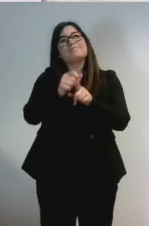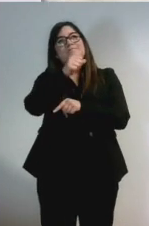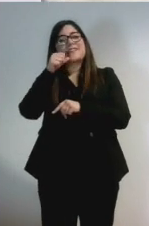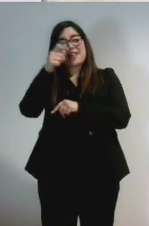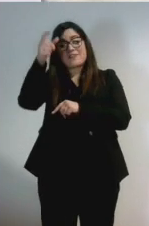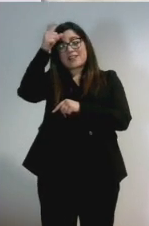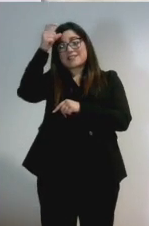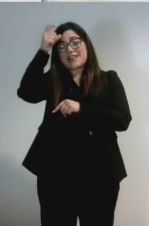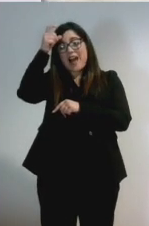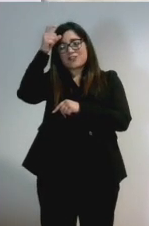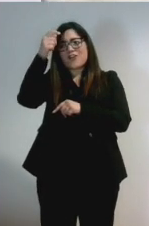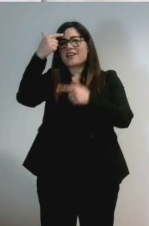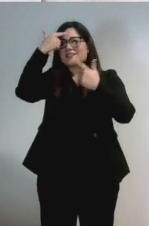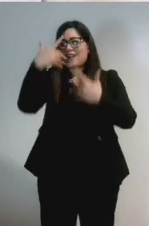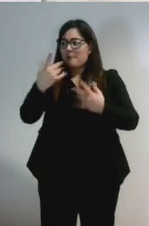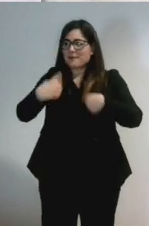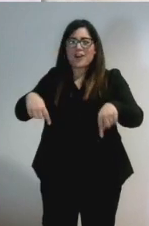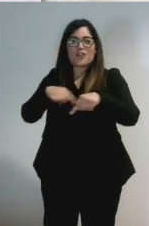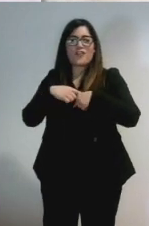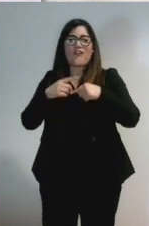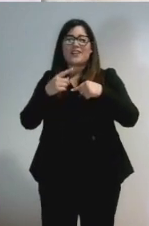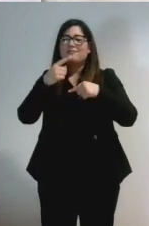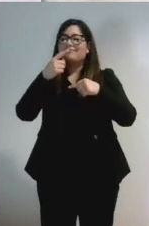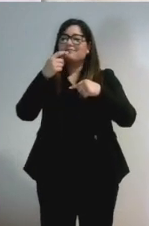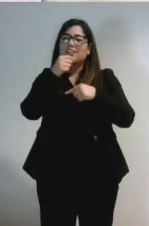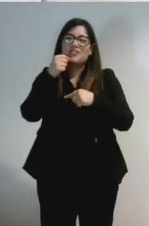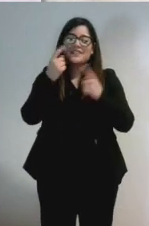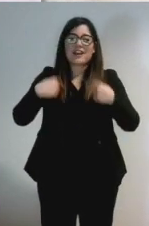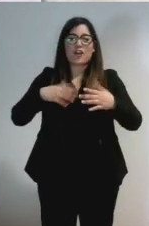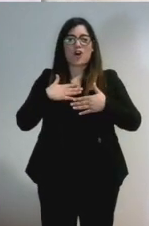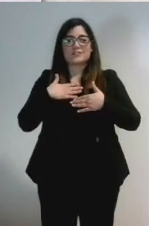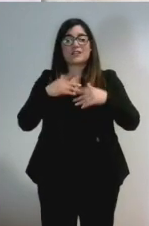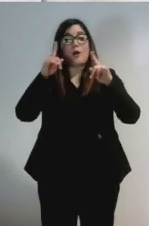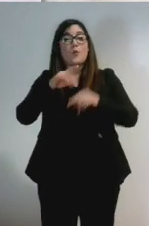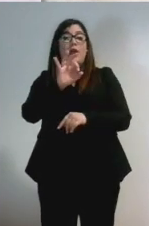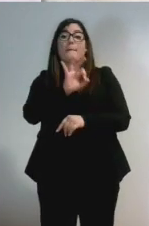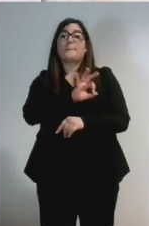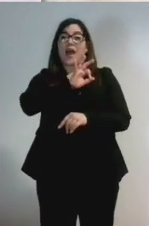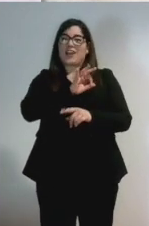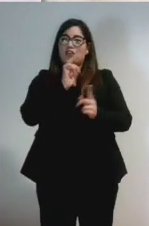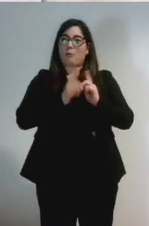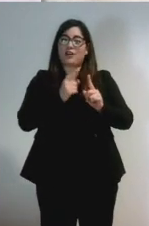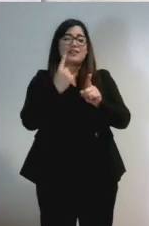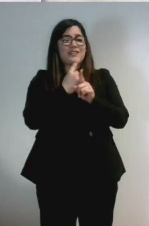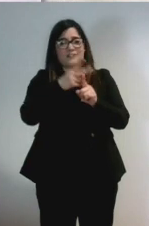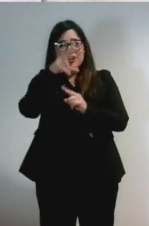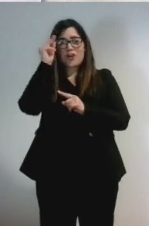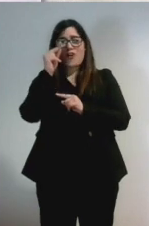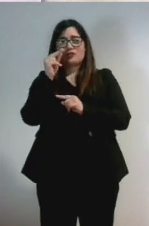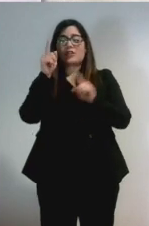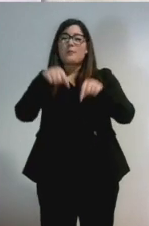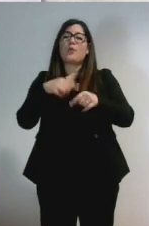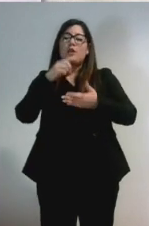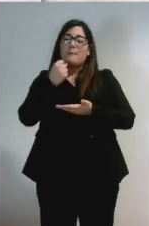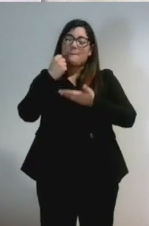abbiamo bisogno che venga valorizzato il merito in politica, abbiamo bisogno che il nostro patrimonio di passione e